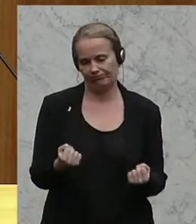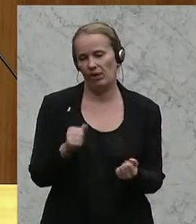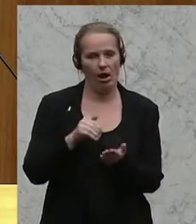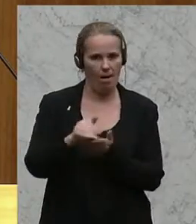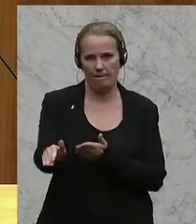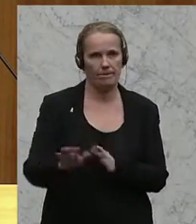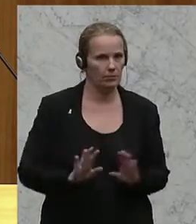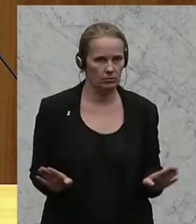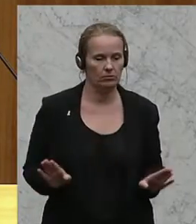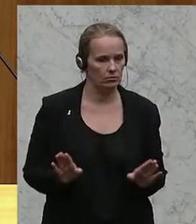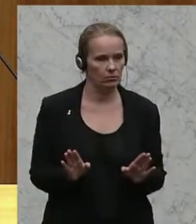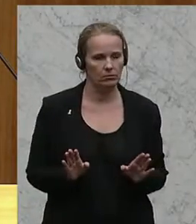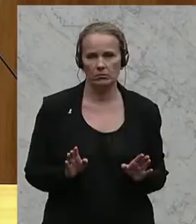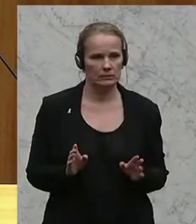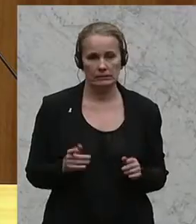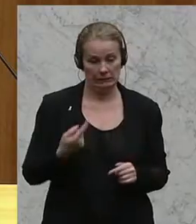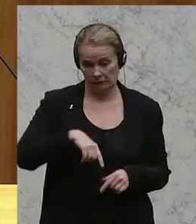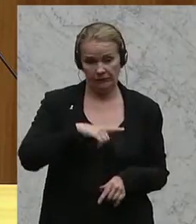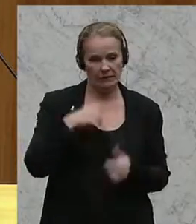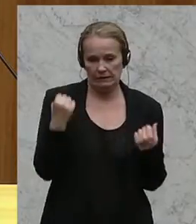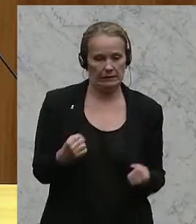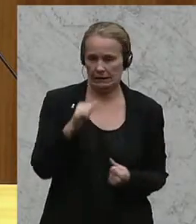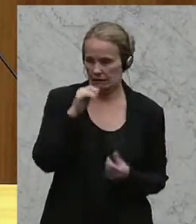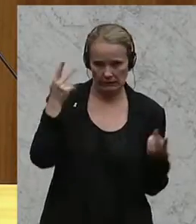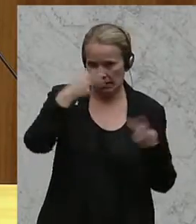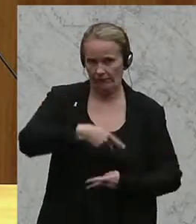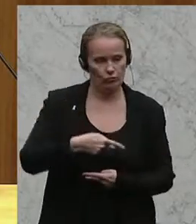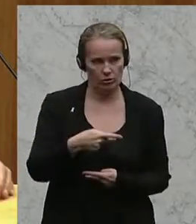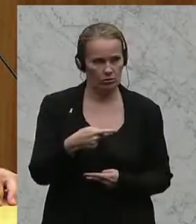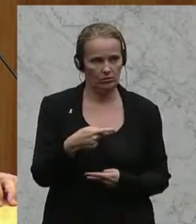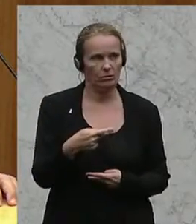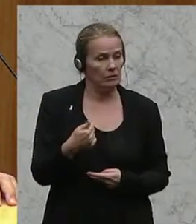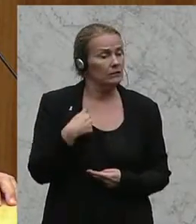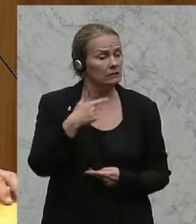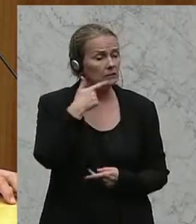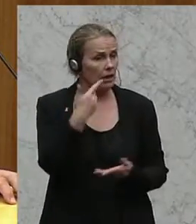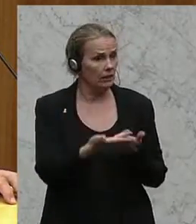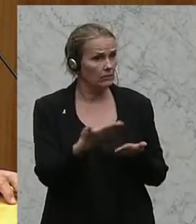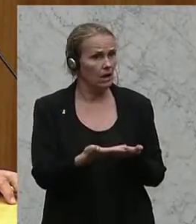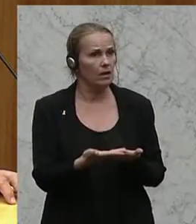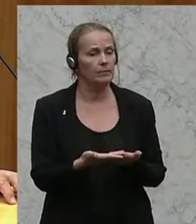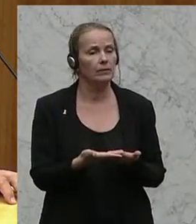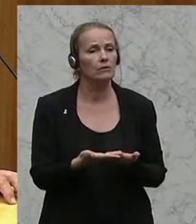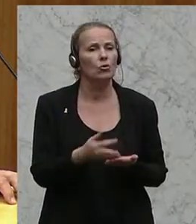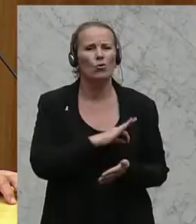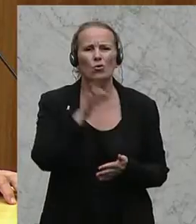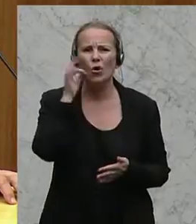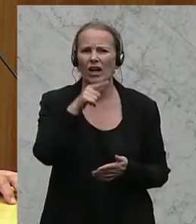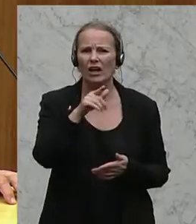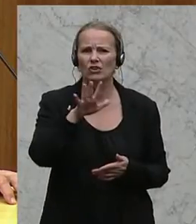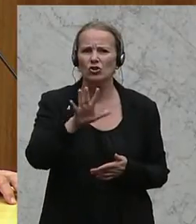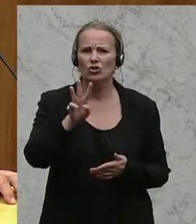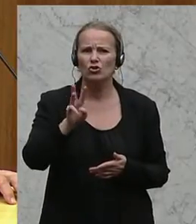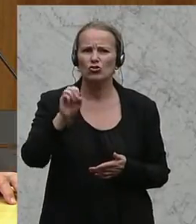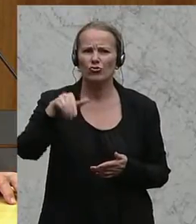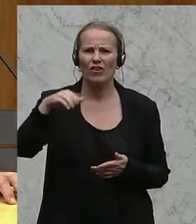und die wird es mit uns sicher nicht geben. Und ich sage das auch deshalb, weil die Kollegin Schwentner schon